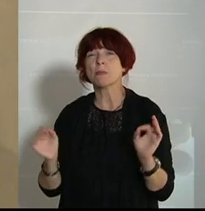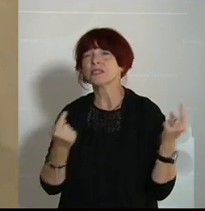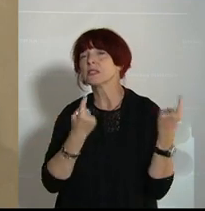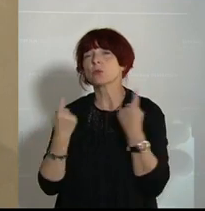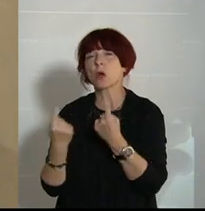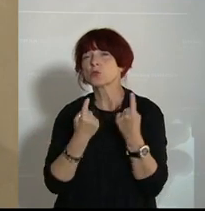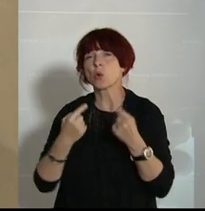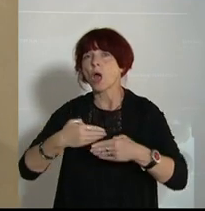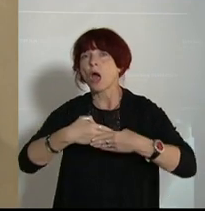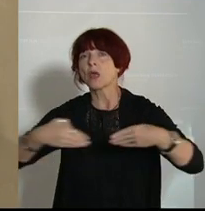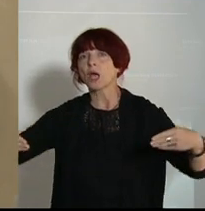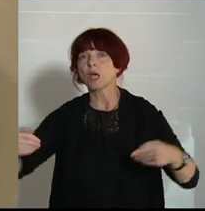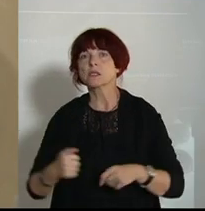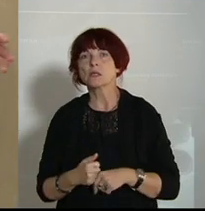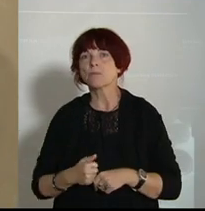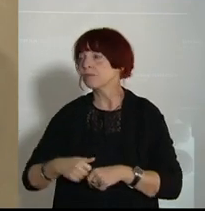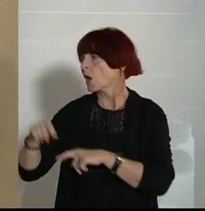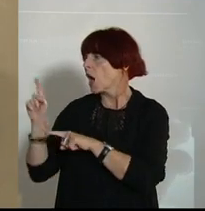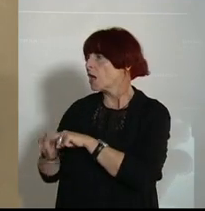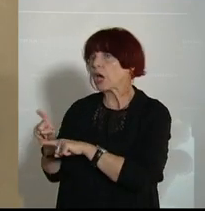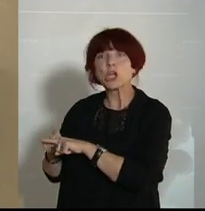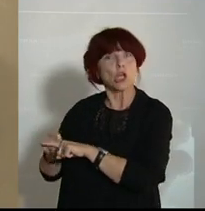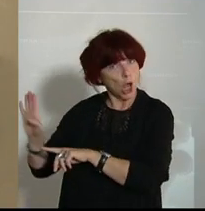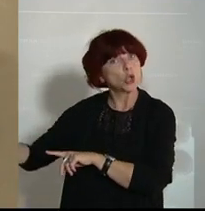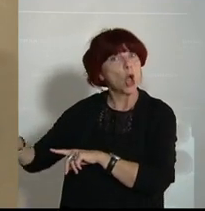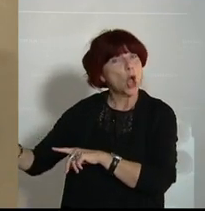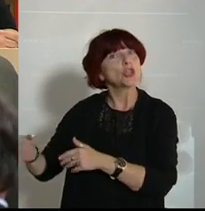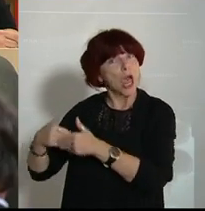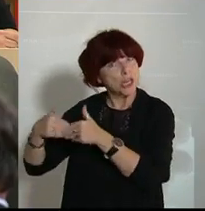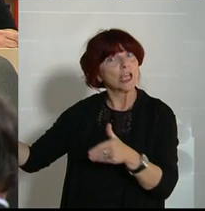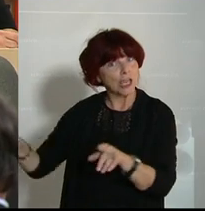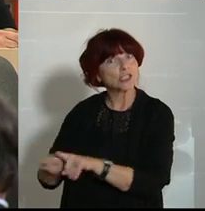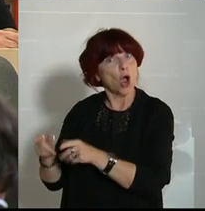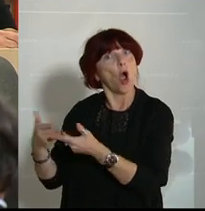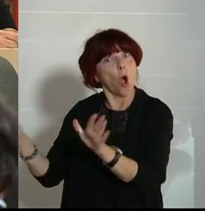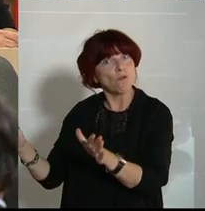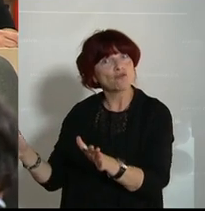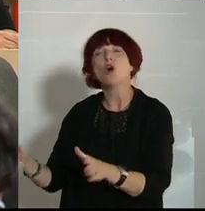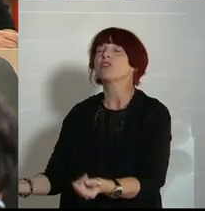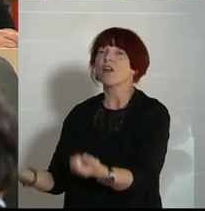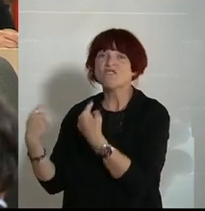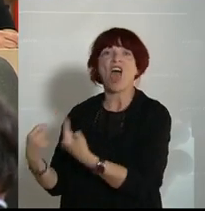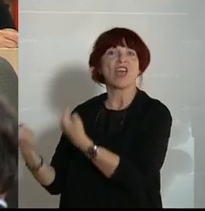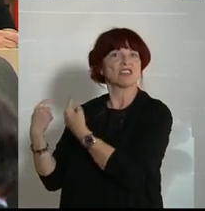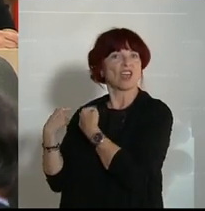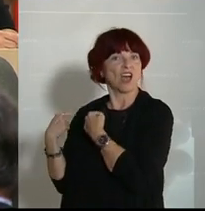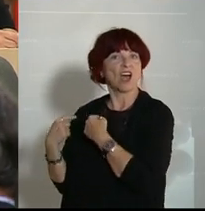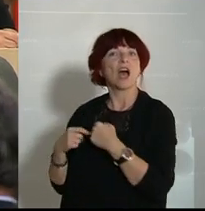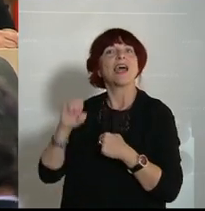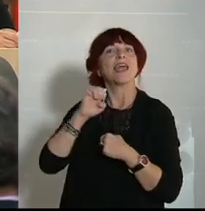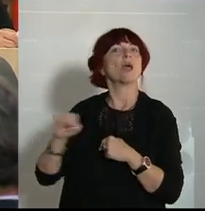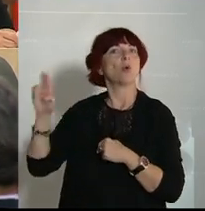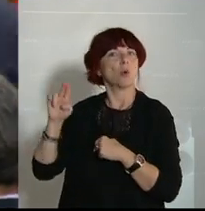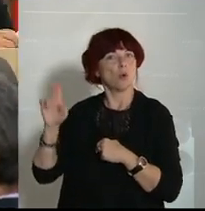gesagt hat, hey Griechenland, mach auch du deine Grenze auf und schick sie weiter in die Europäische Union, dann sind wir dieses Problem